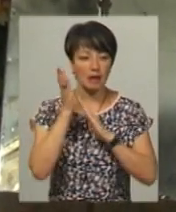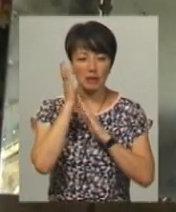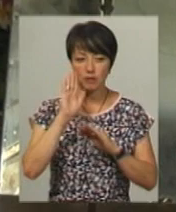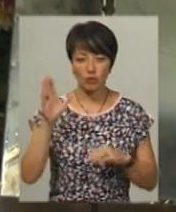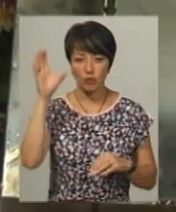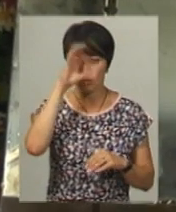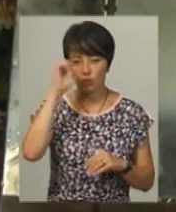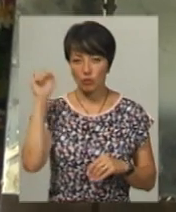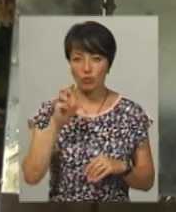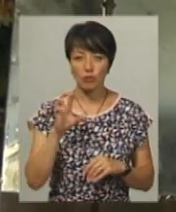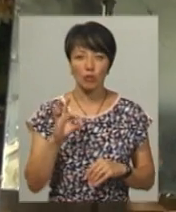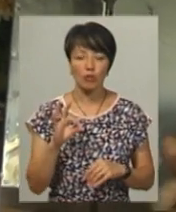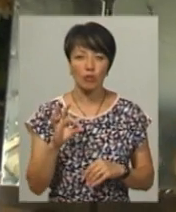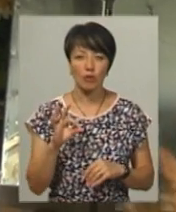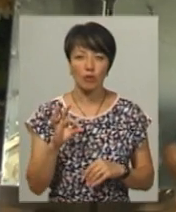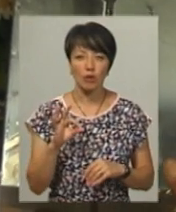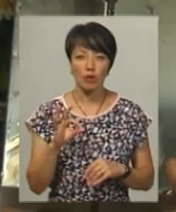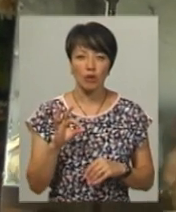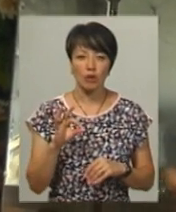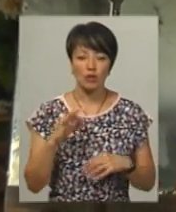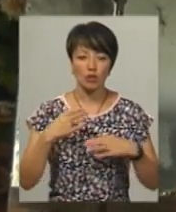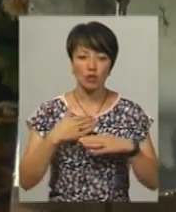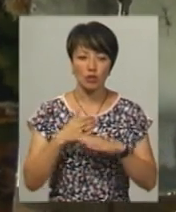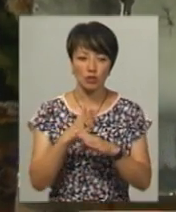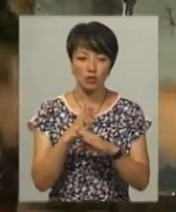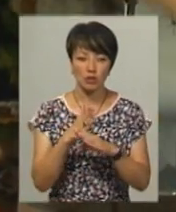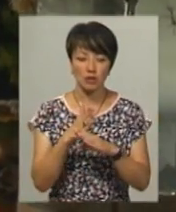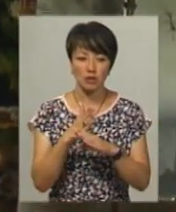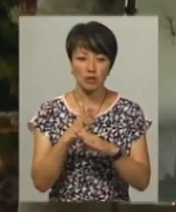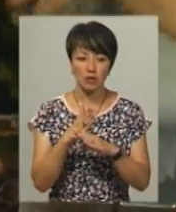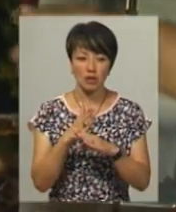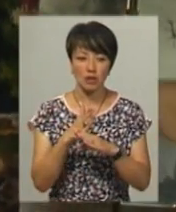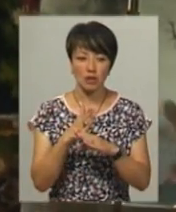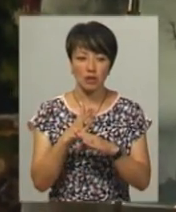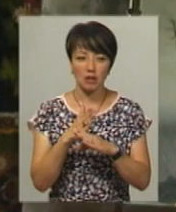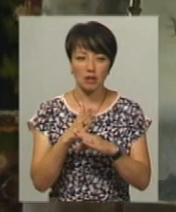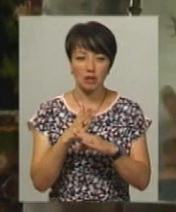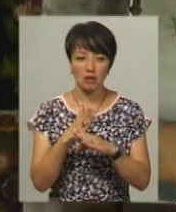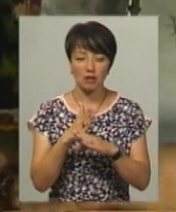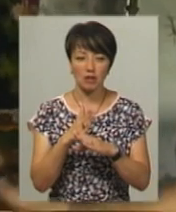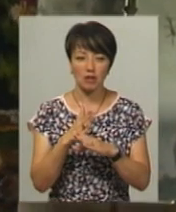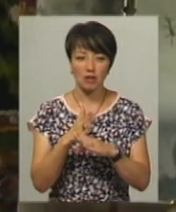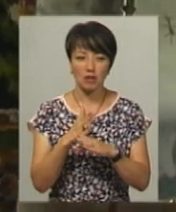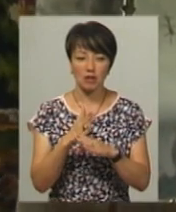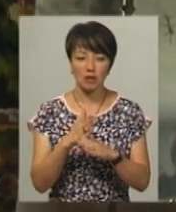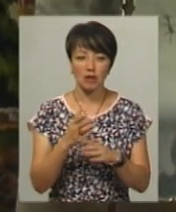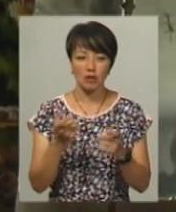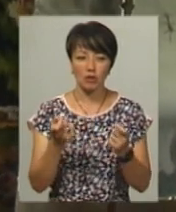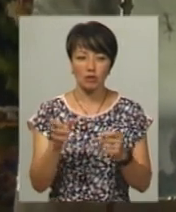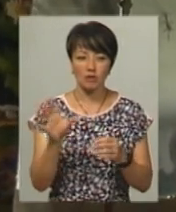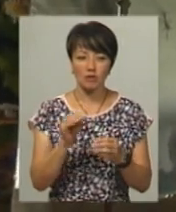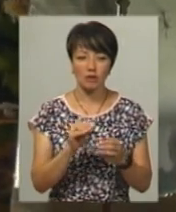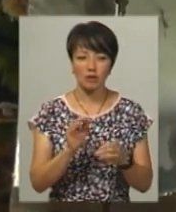тому що воно мені трість, трість. Вони така, я тут все